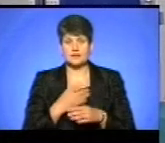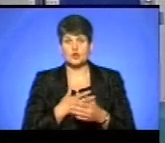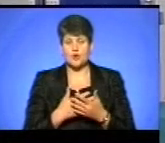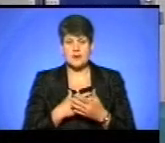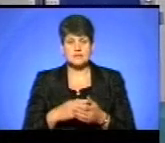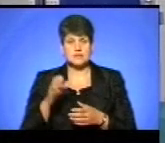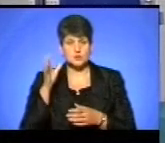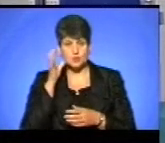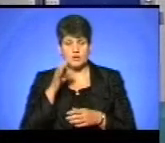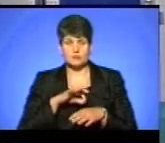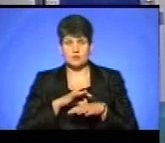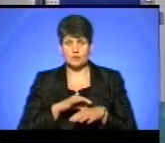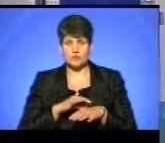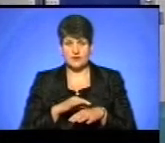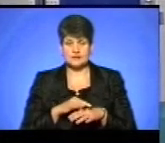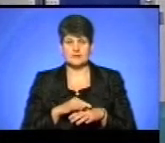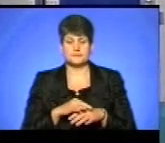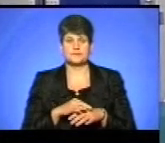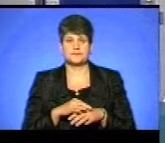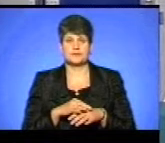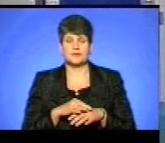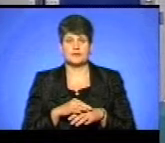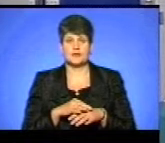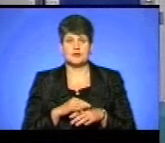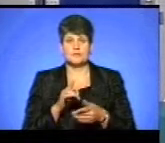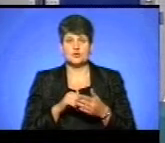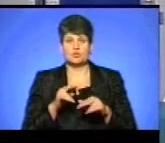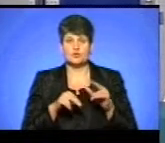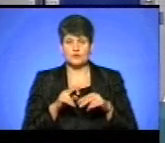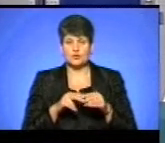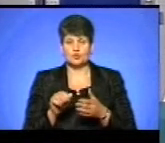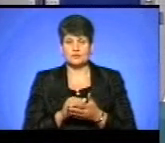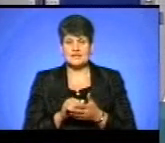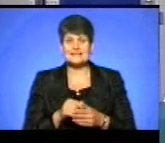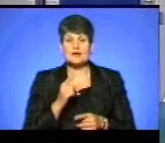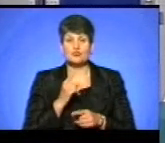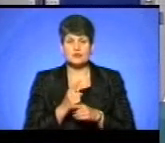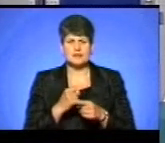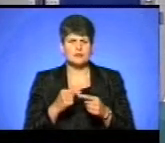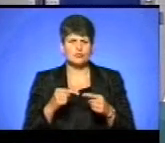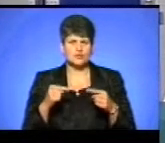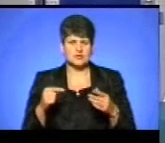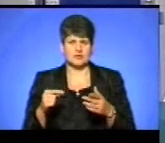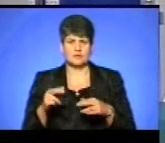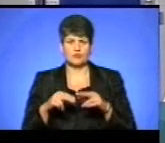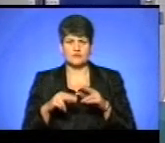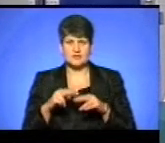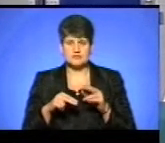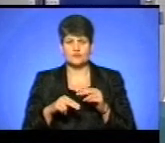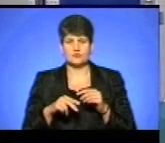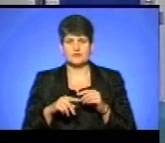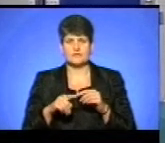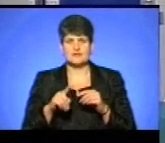проведені стосовно містобудівної документації, заборонила будь-яке будівництво в цих зелених зонах.